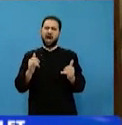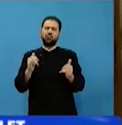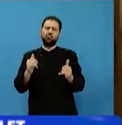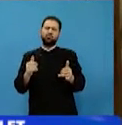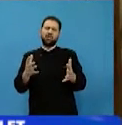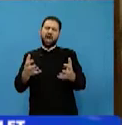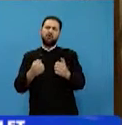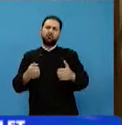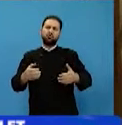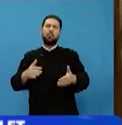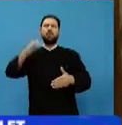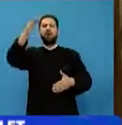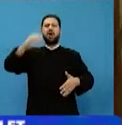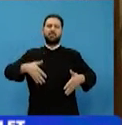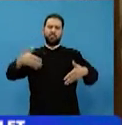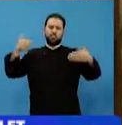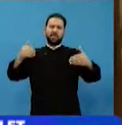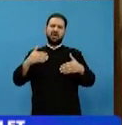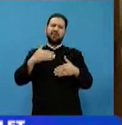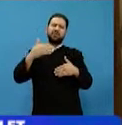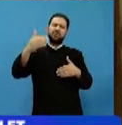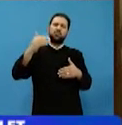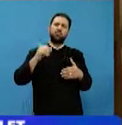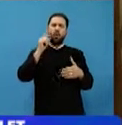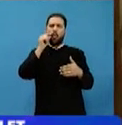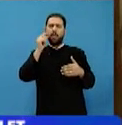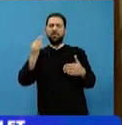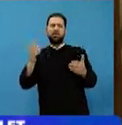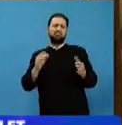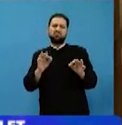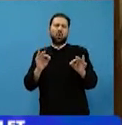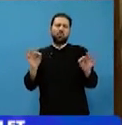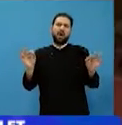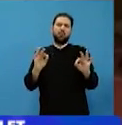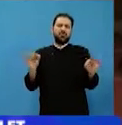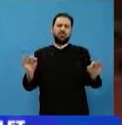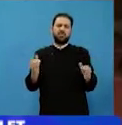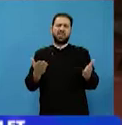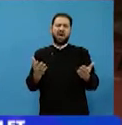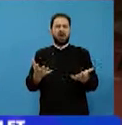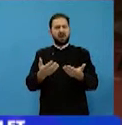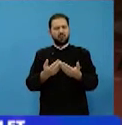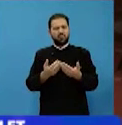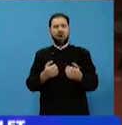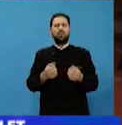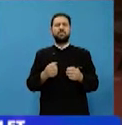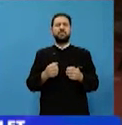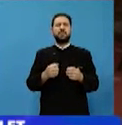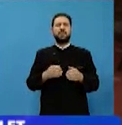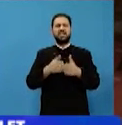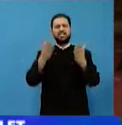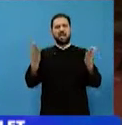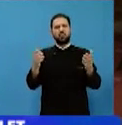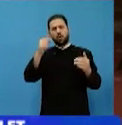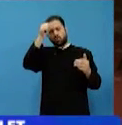bucurie în rândurile oamenilor obișnuiți care căutau literatură de spiritualitate